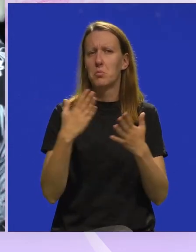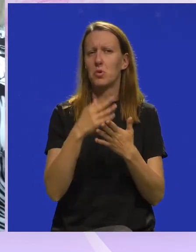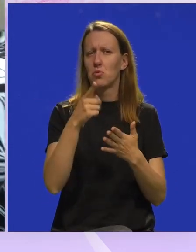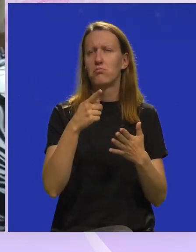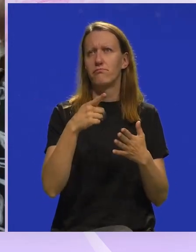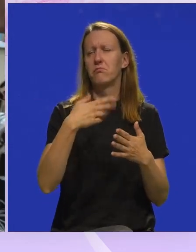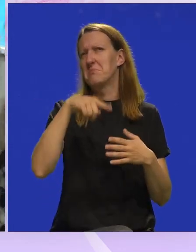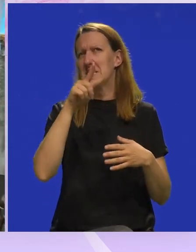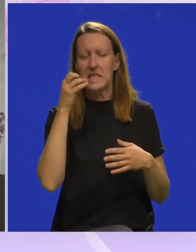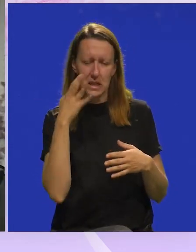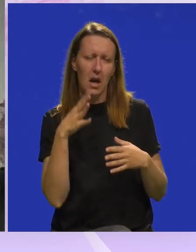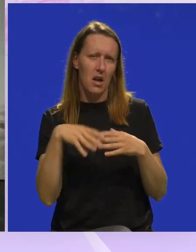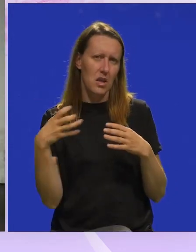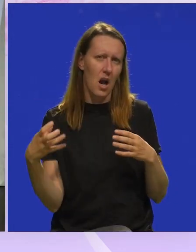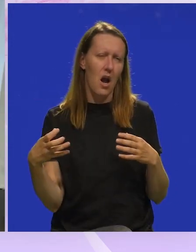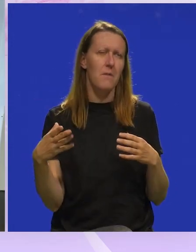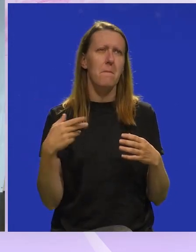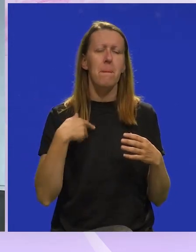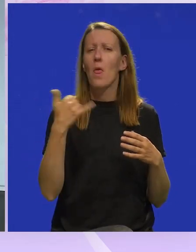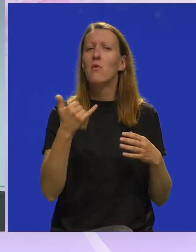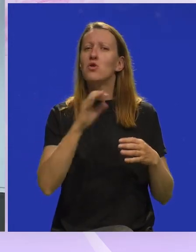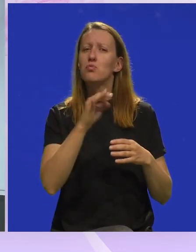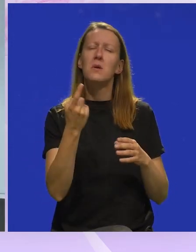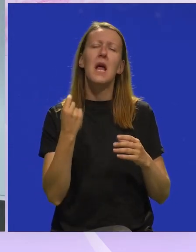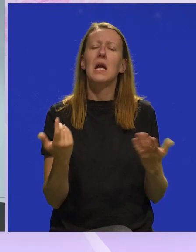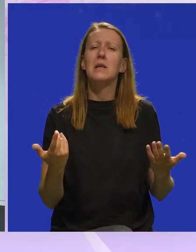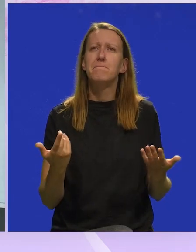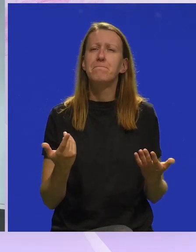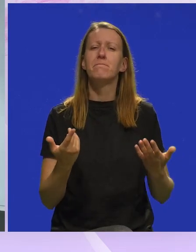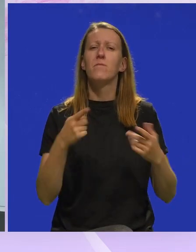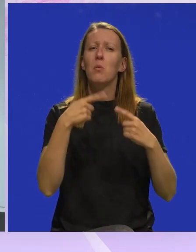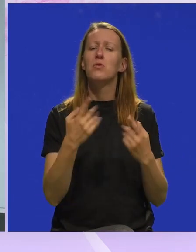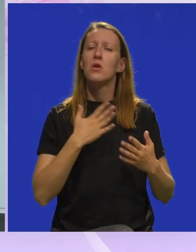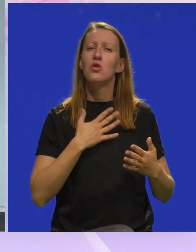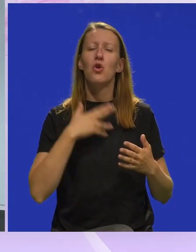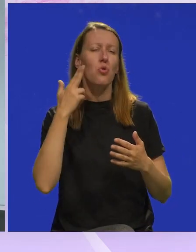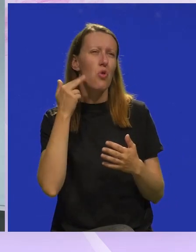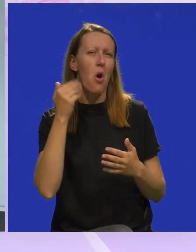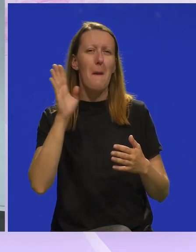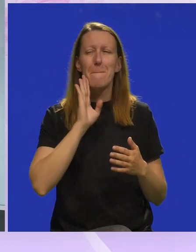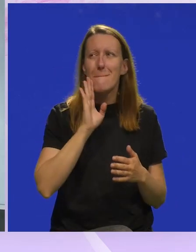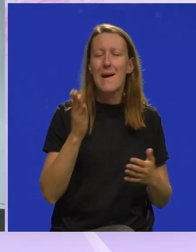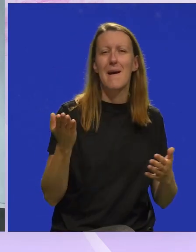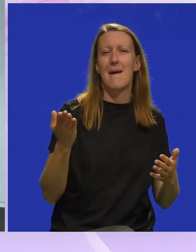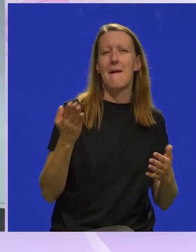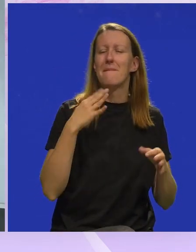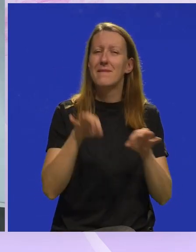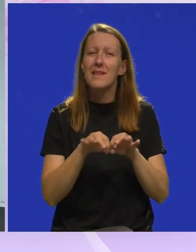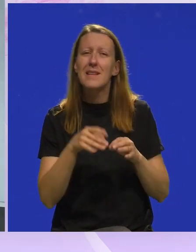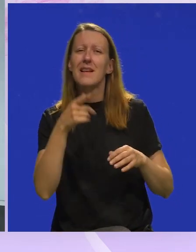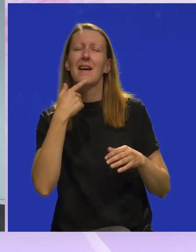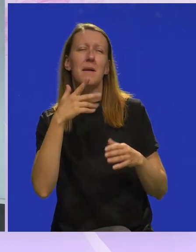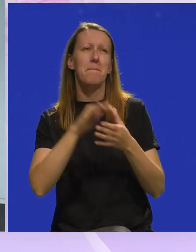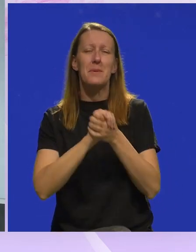bio je to proces od mjesec dana recimo ali meni je to uvijek super zato jer postoje naše none i mame i tete i